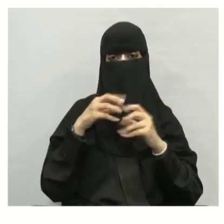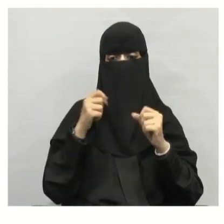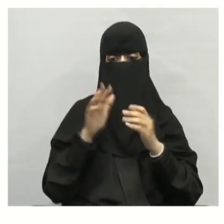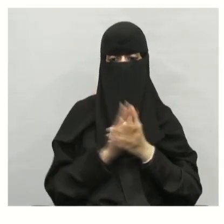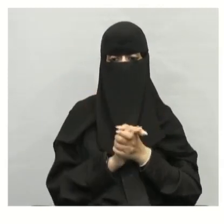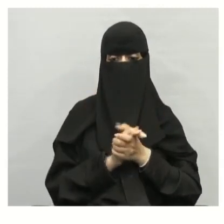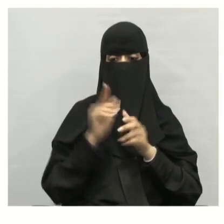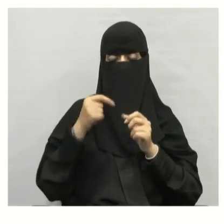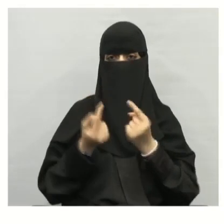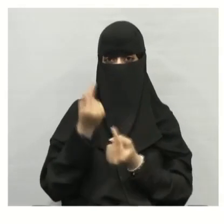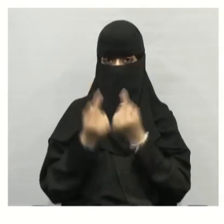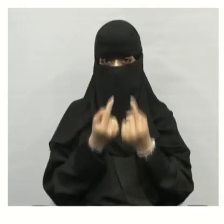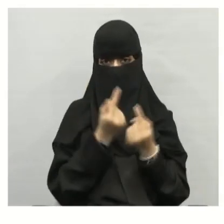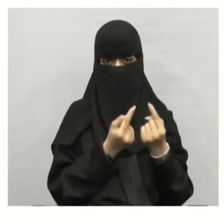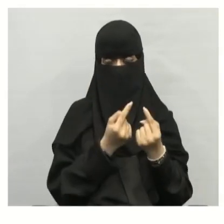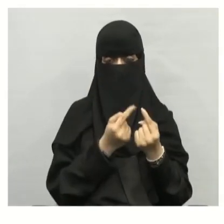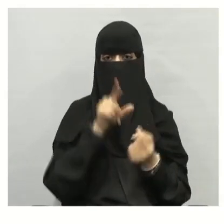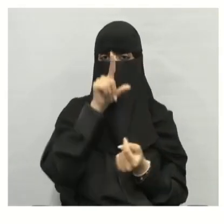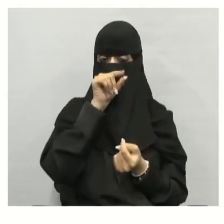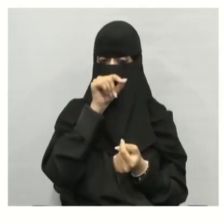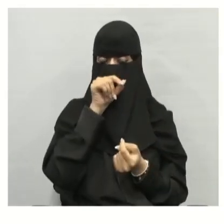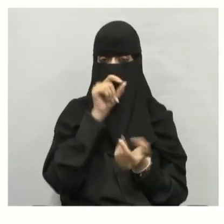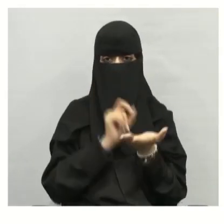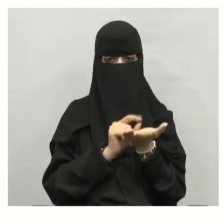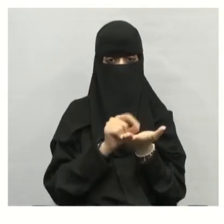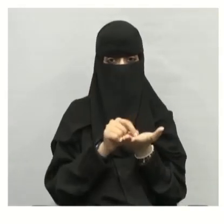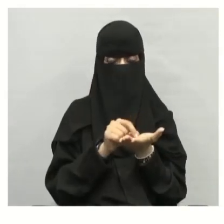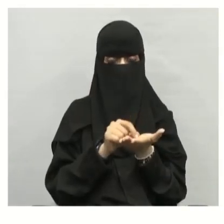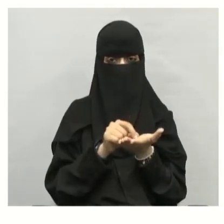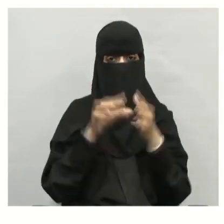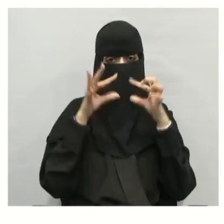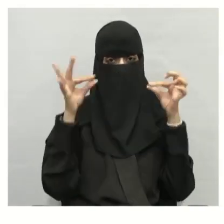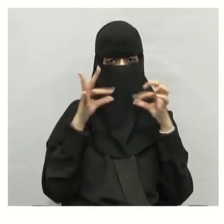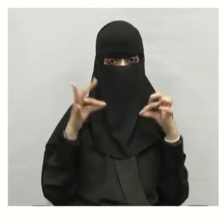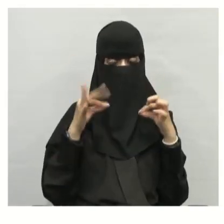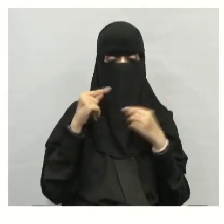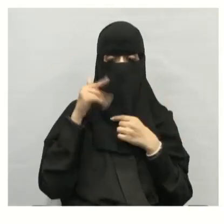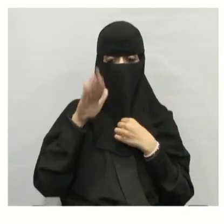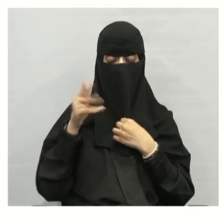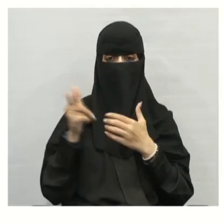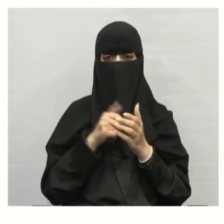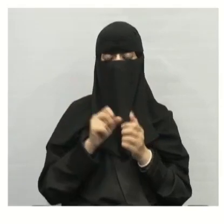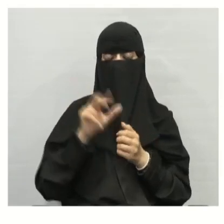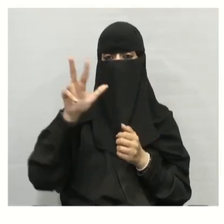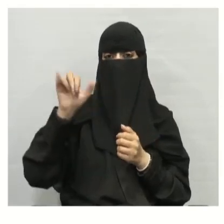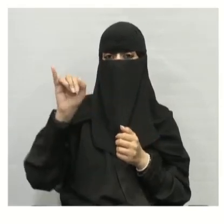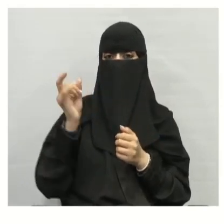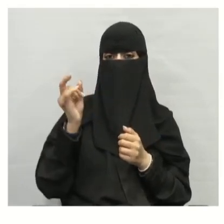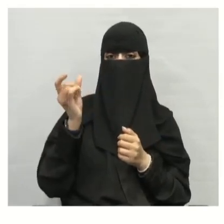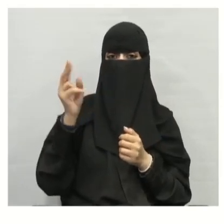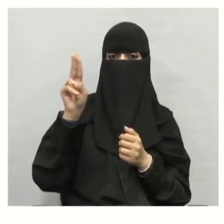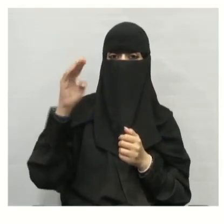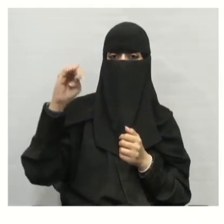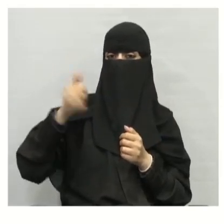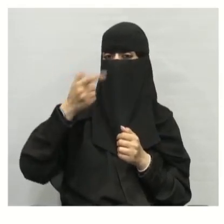الصورة هي النباتات الطيور الحشرات والقطط إذن ننتقل إلى المنتجات